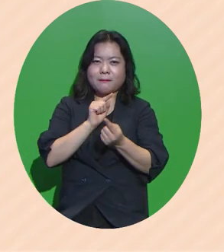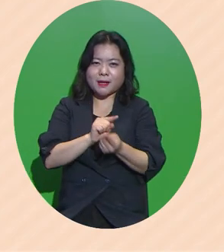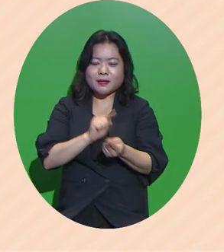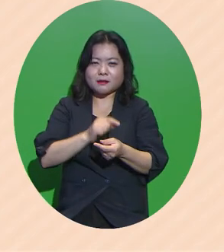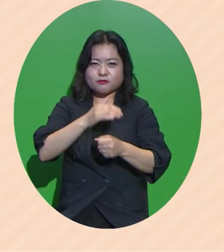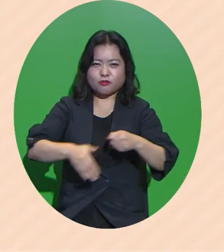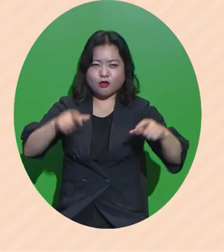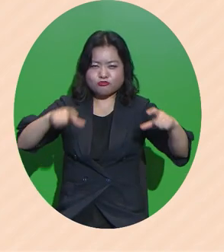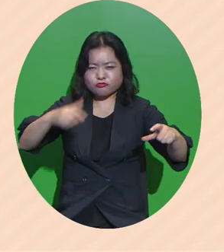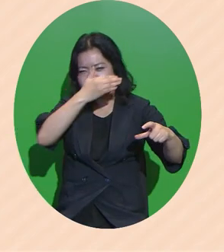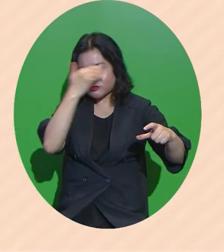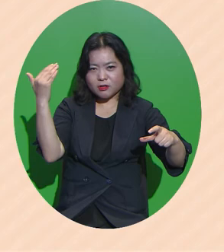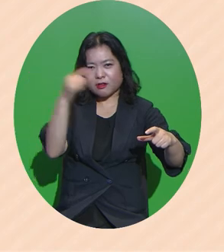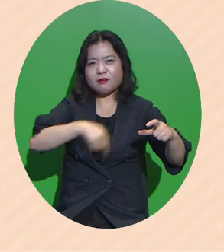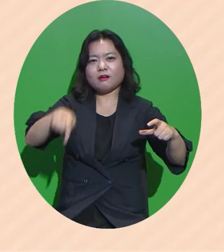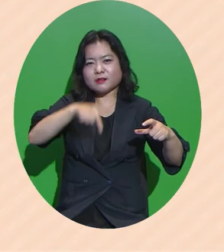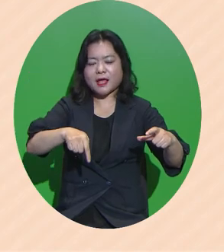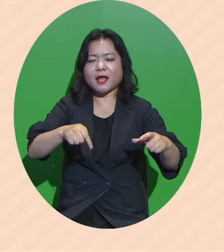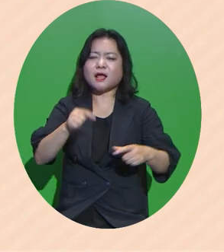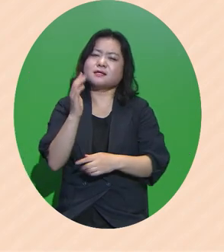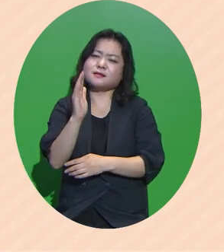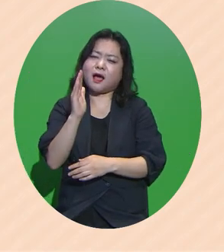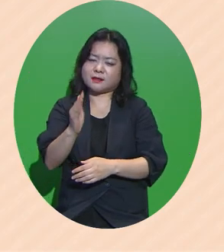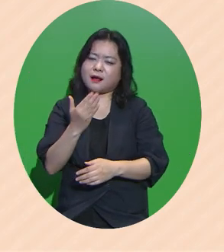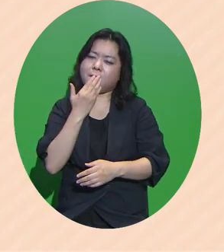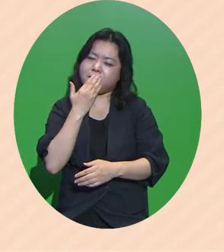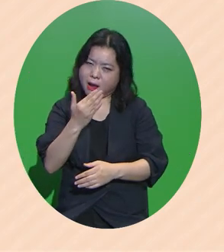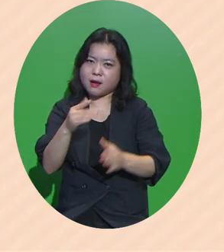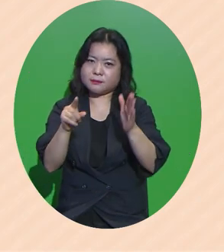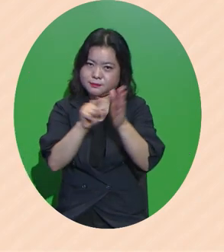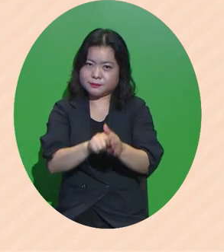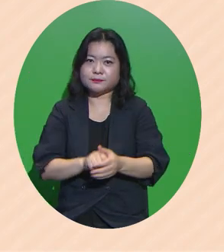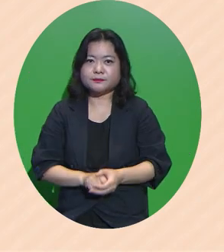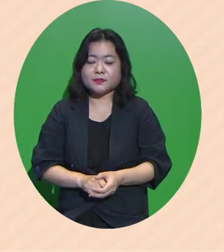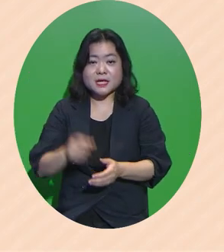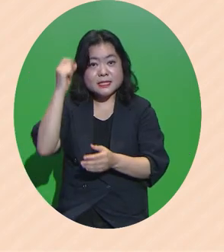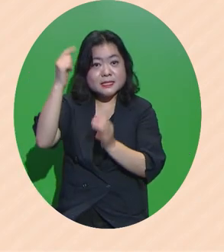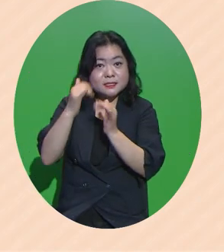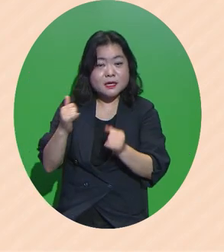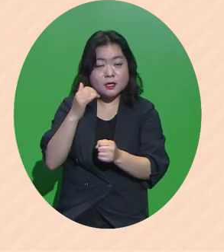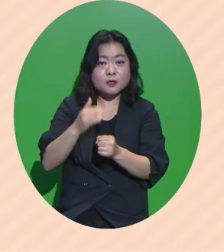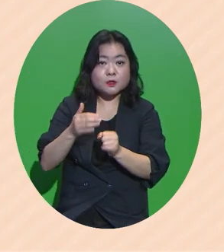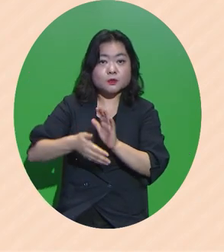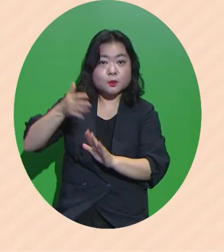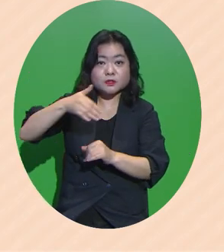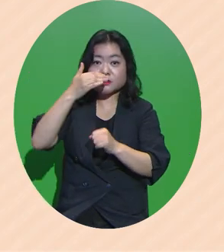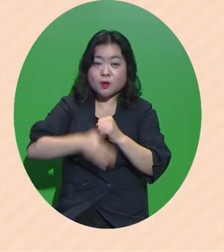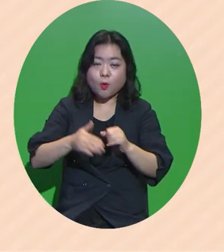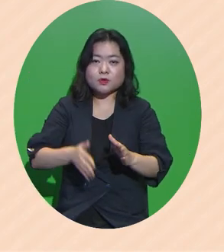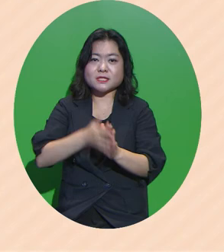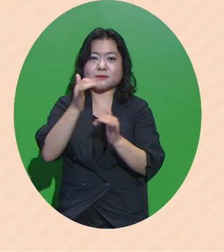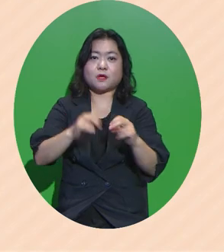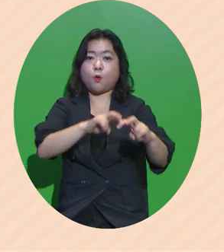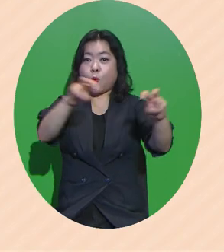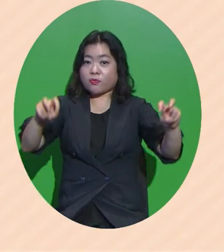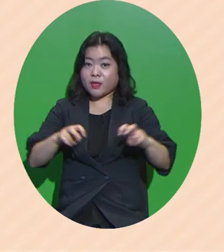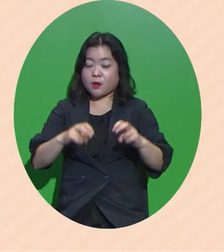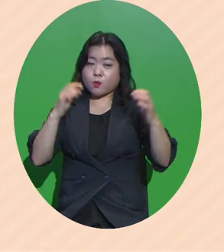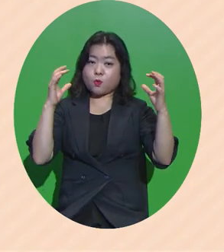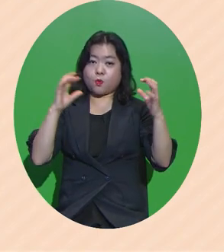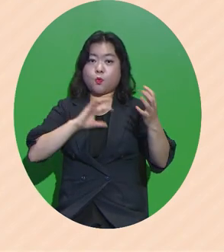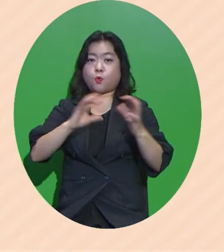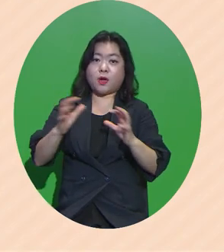청년들의 모두의 이야기가 될 것이라 믿습니다 인재도시 대구는 오늘 시민원탁기회를 통해서